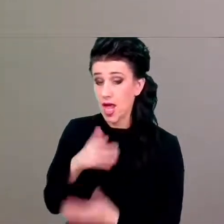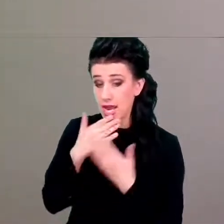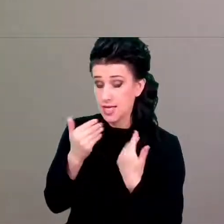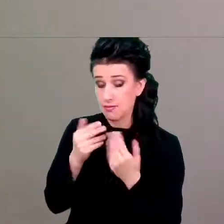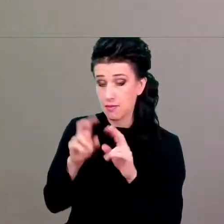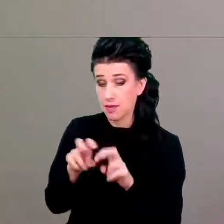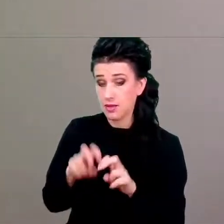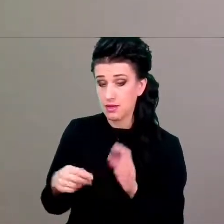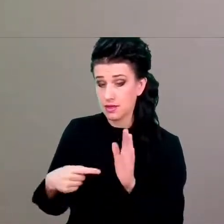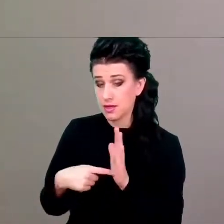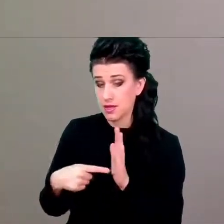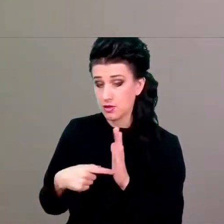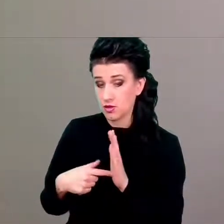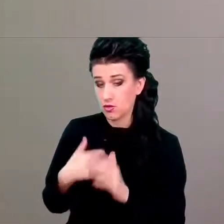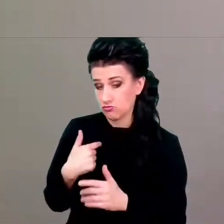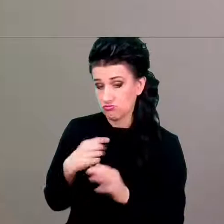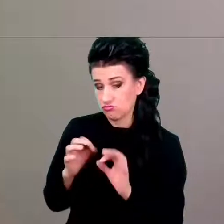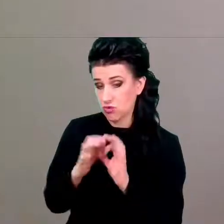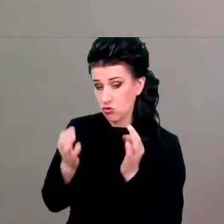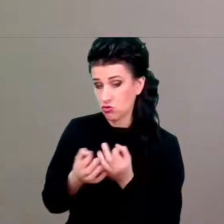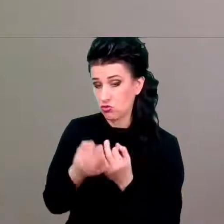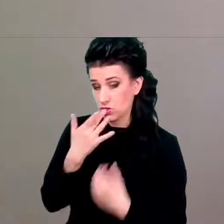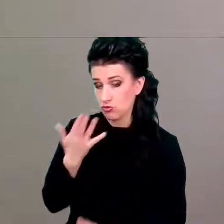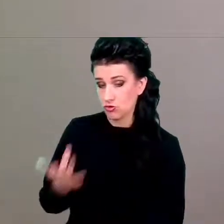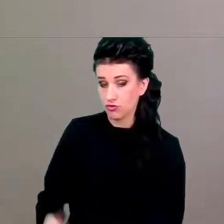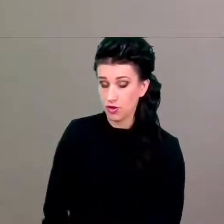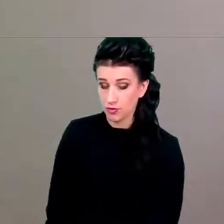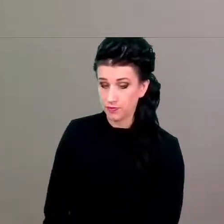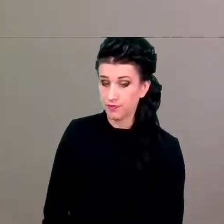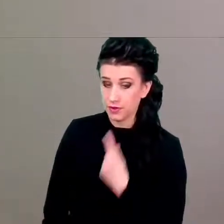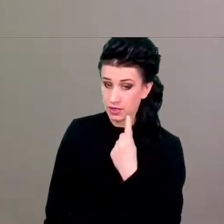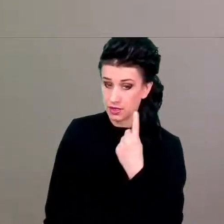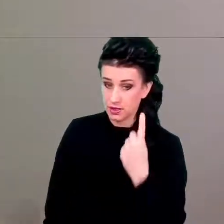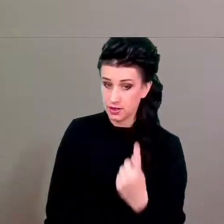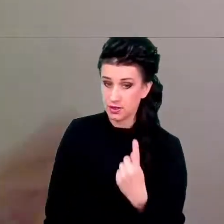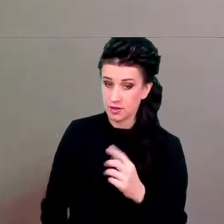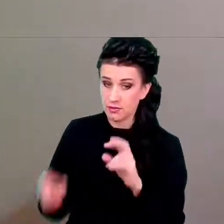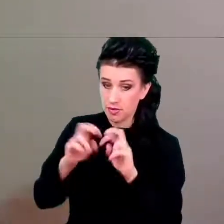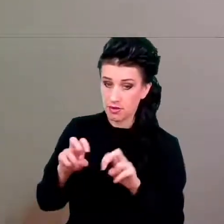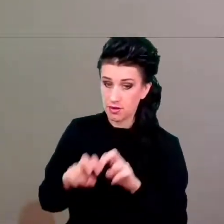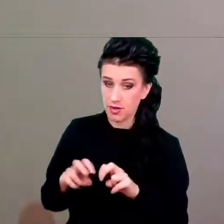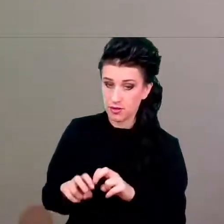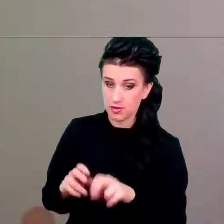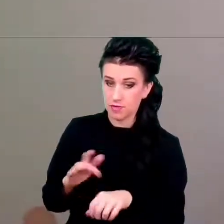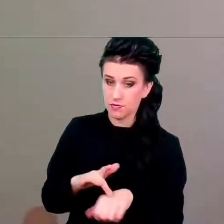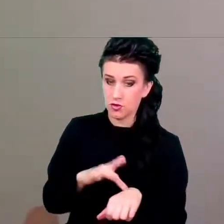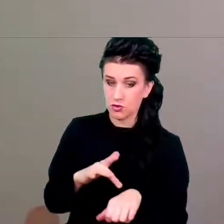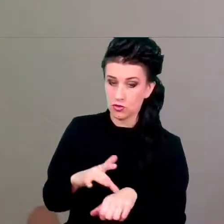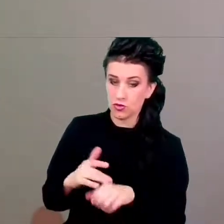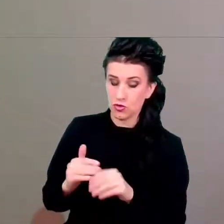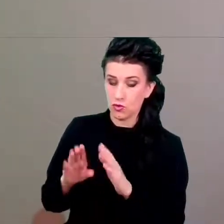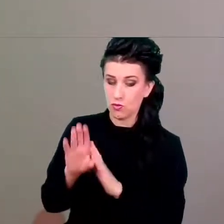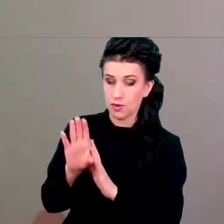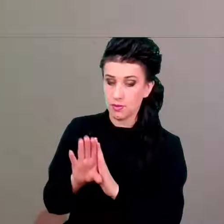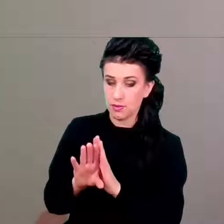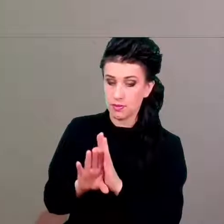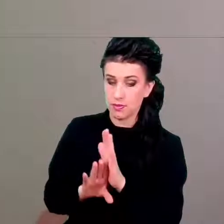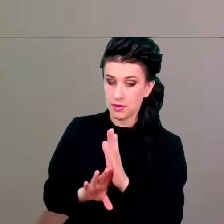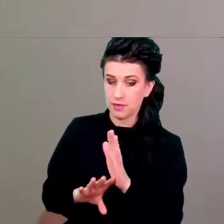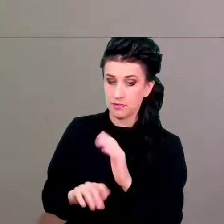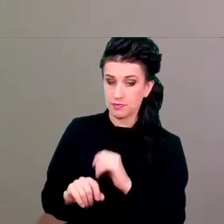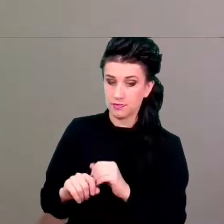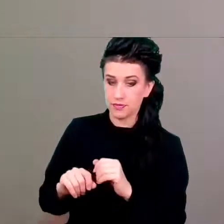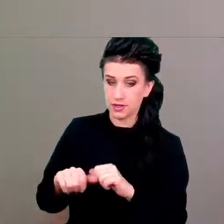Ja tylko kompletnie spekuluję. Jedne badania dotyczą ogólnie obniżenia stanu zapalnego w organizmie